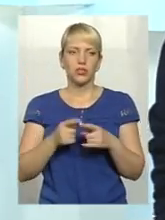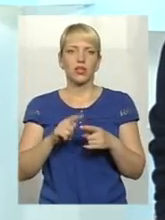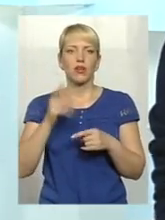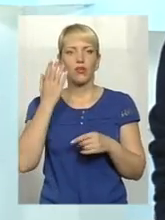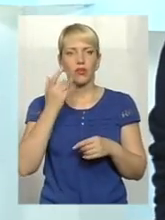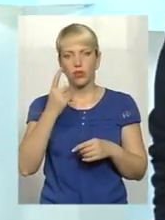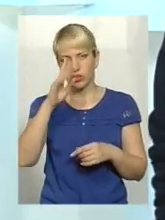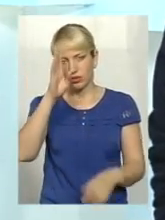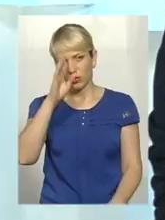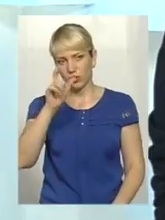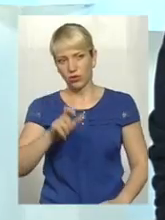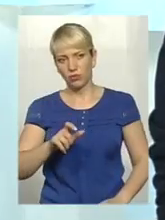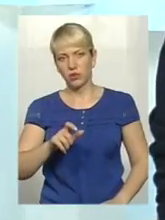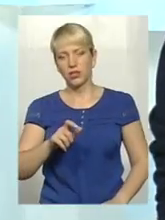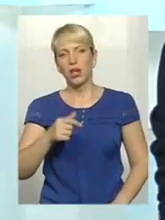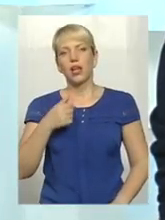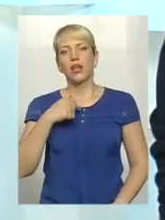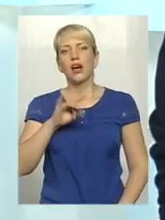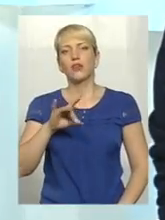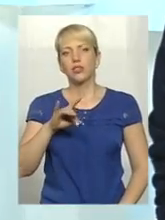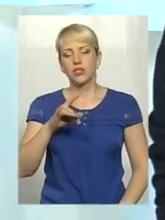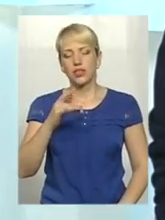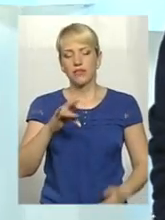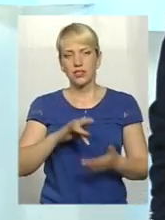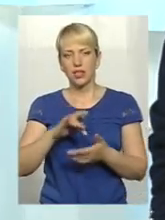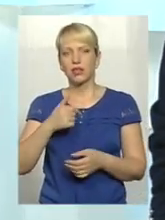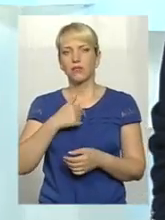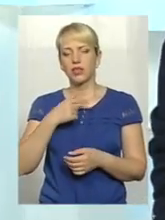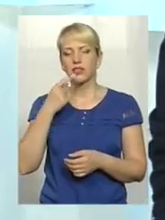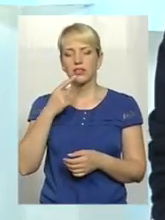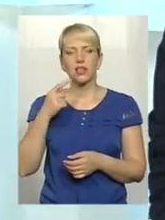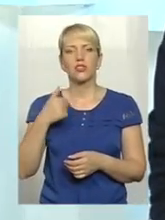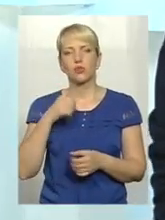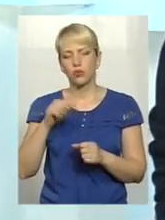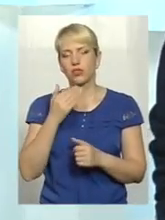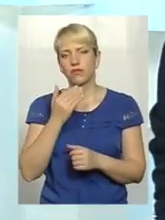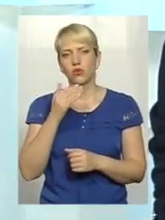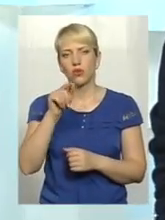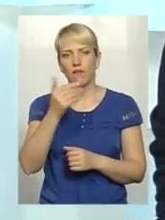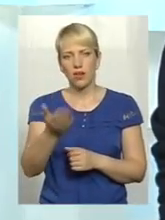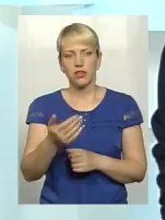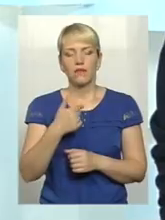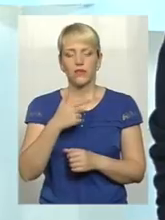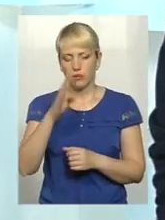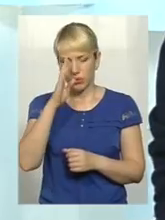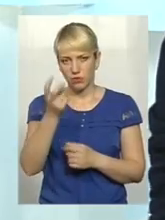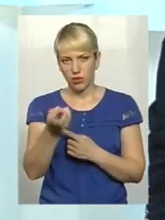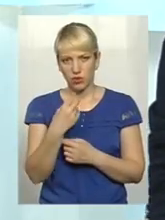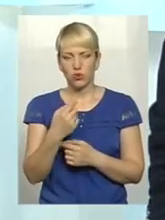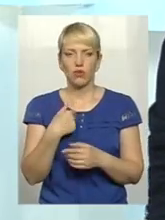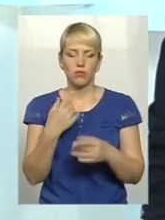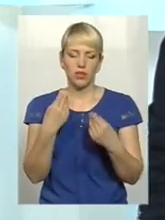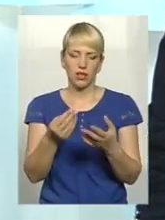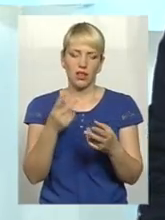один хлопець, я розкажу про центр, коли один хлопець приходить, от мені сказали, що можна до вас звернутися. Він сьогодні прийшов, ми йому надали